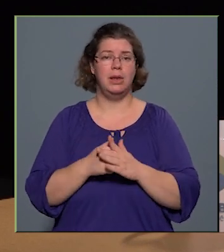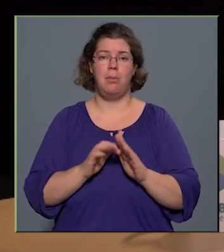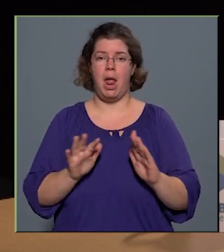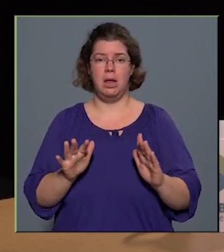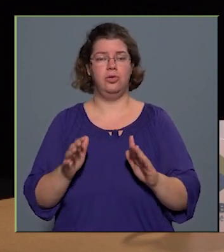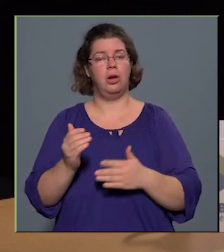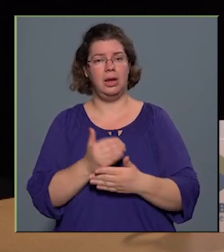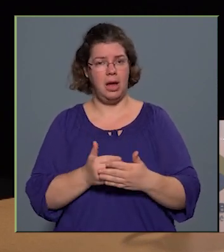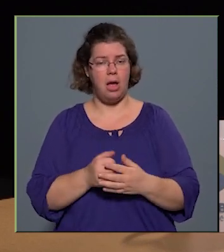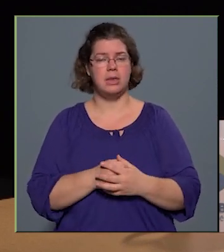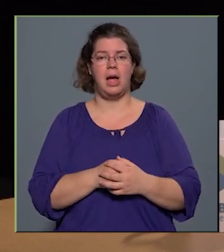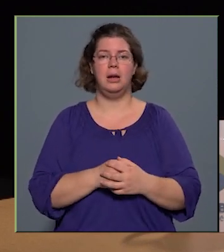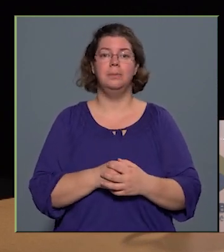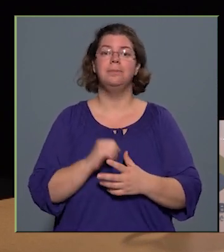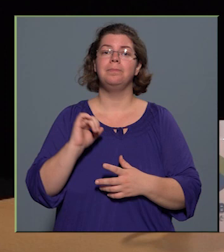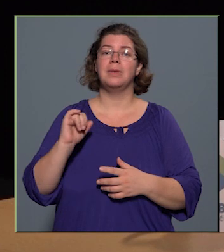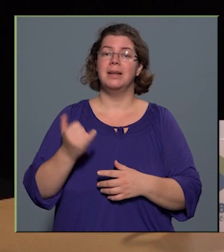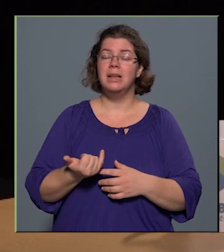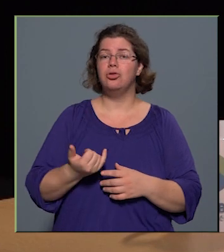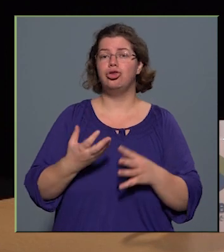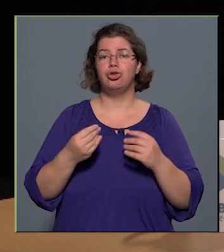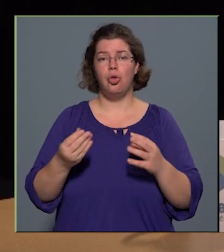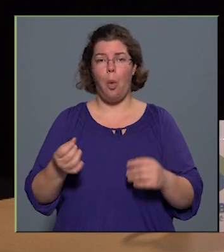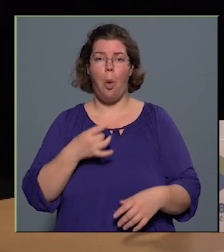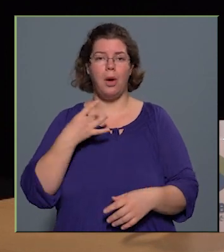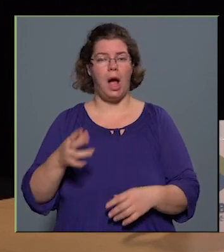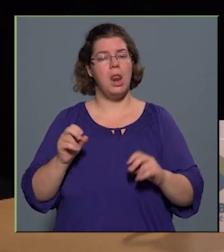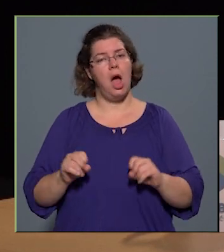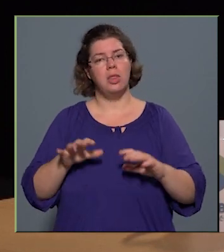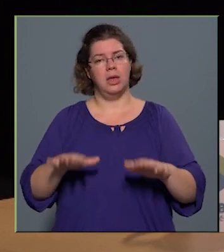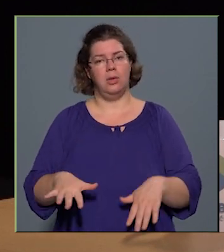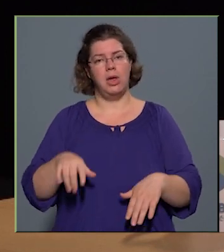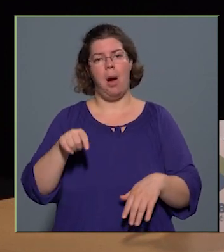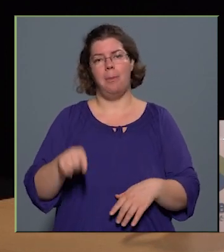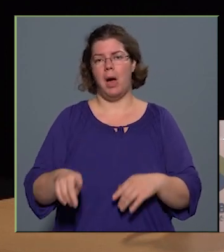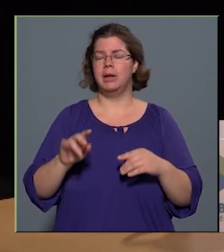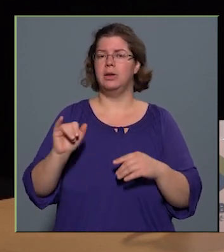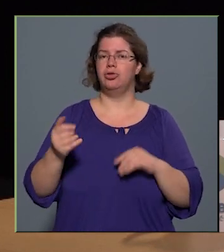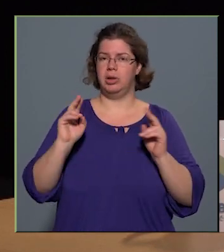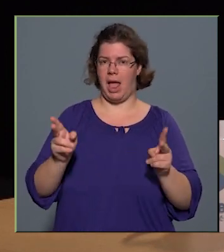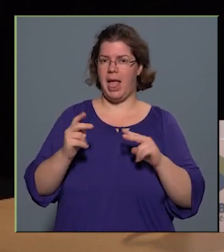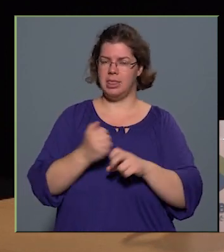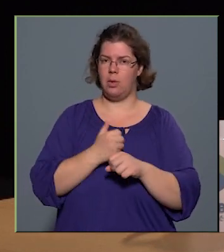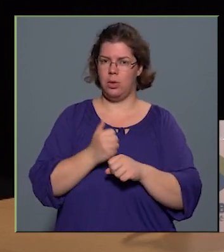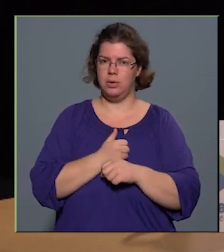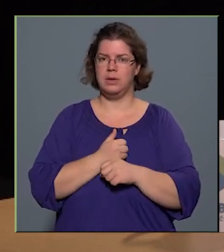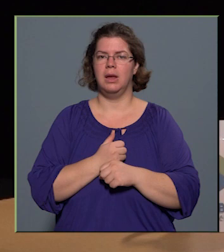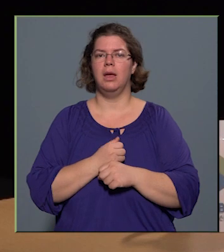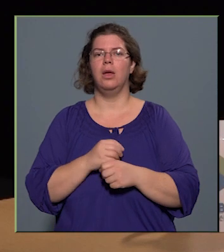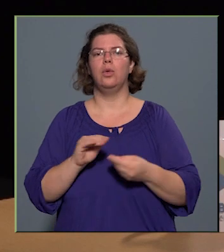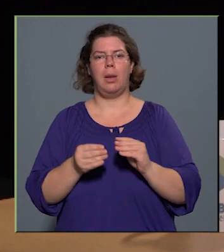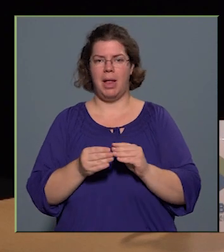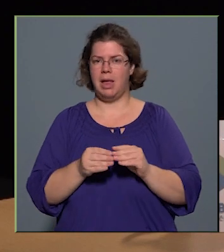kihasználom, és sokkal hatékonyabban is lehet dolgozni, üzemeltetni